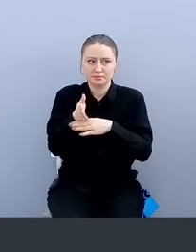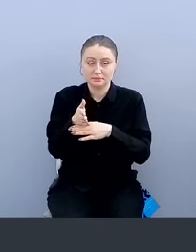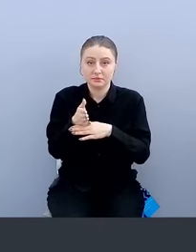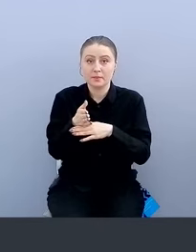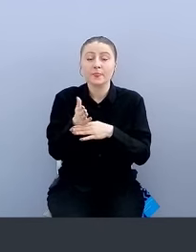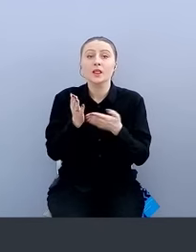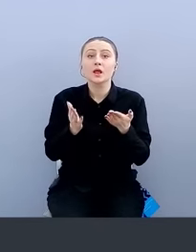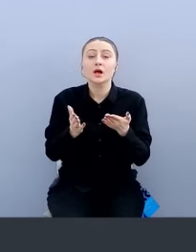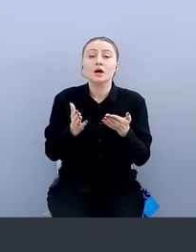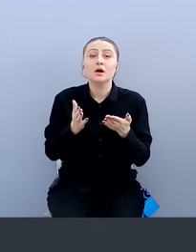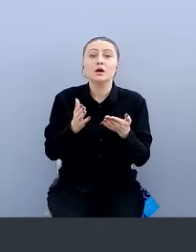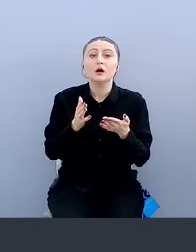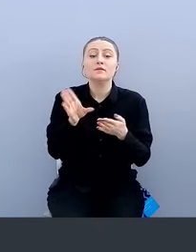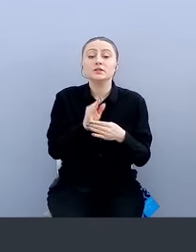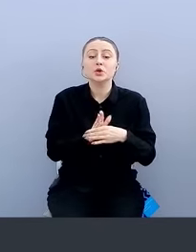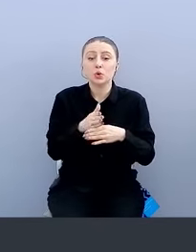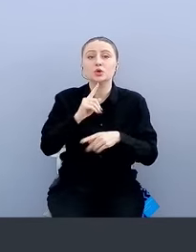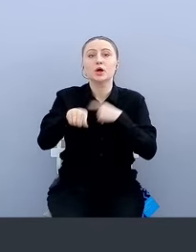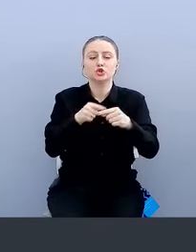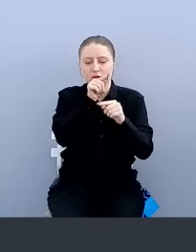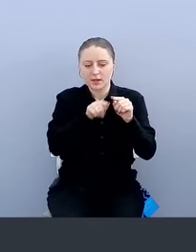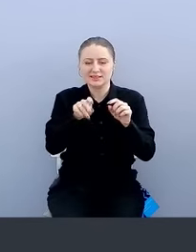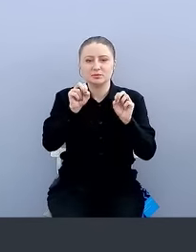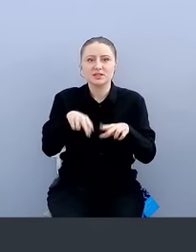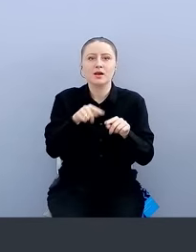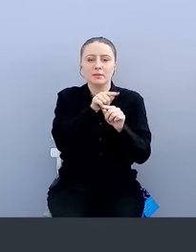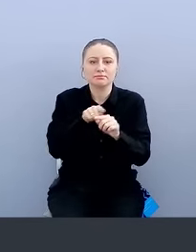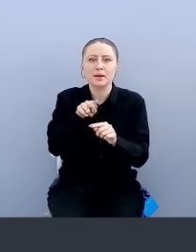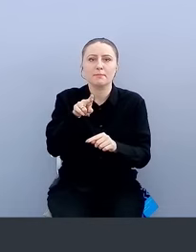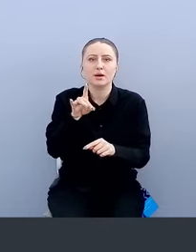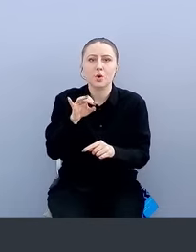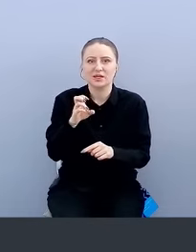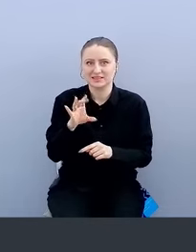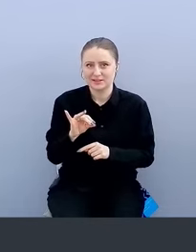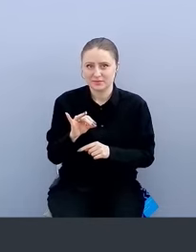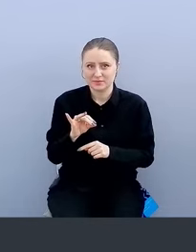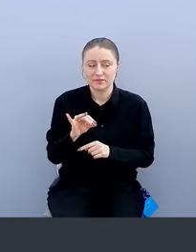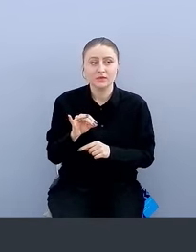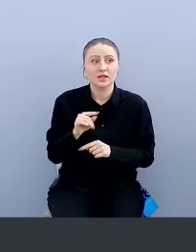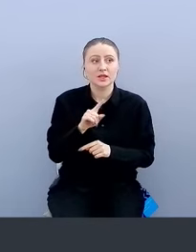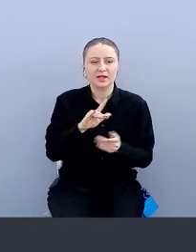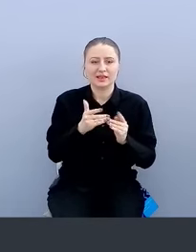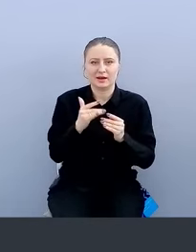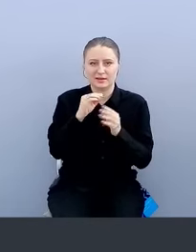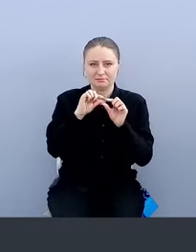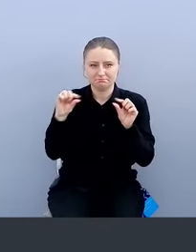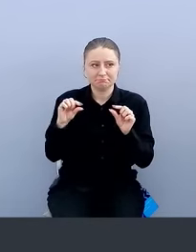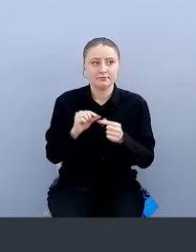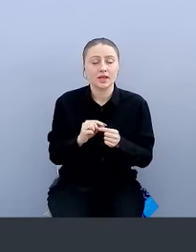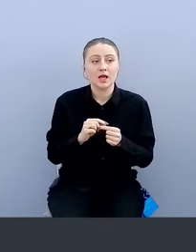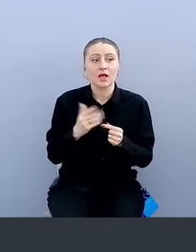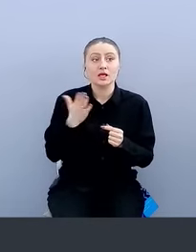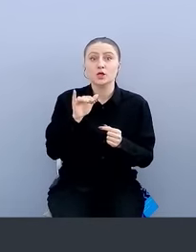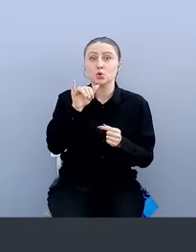Соответственно, все доступы проходят через, как я говорил, через специальную прокси. При этом, если у вас